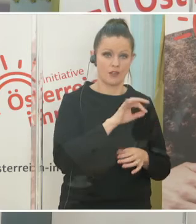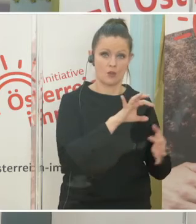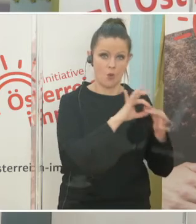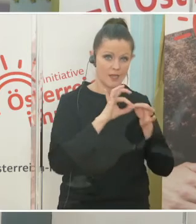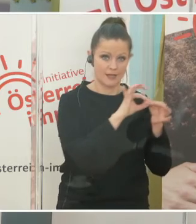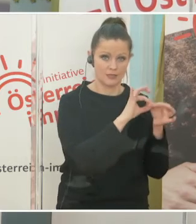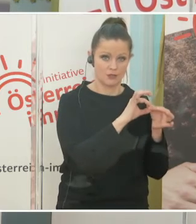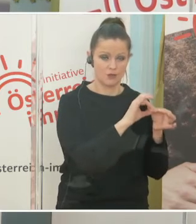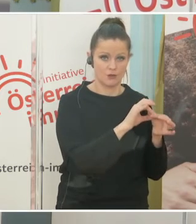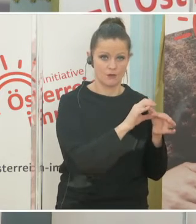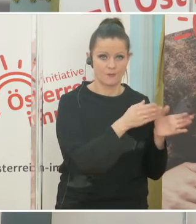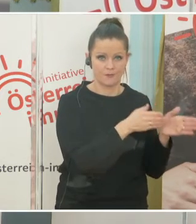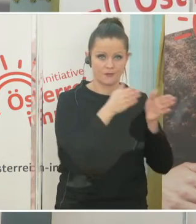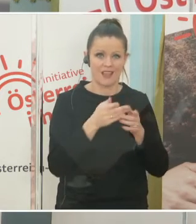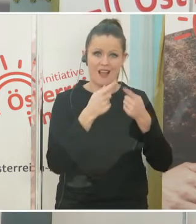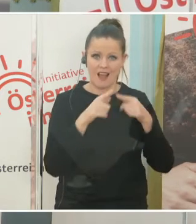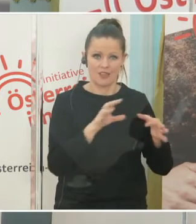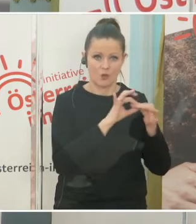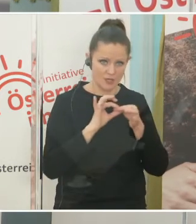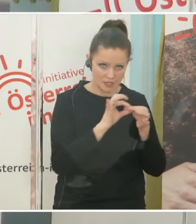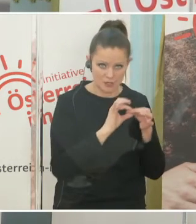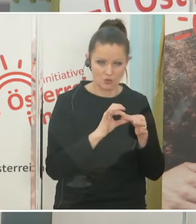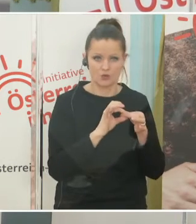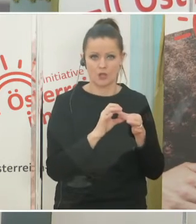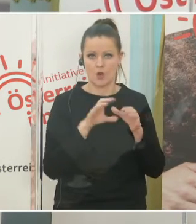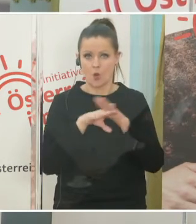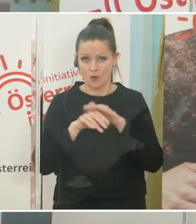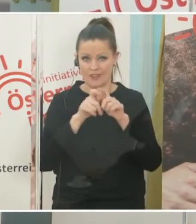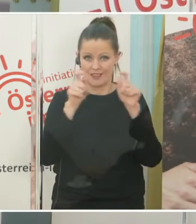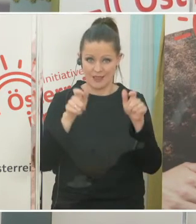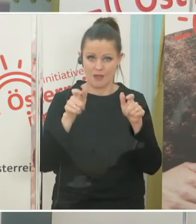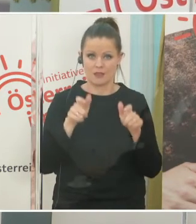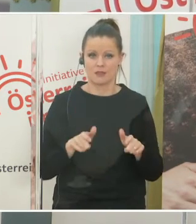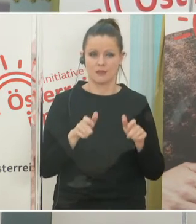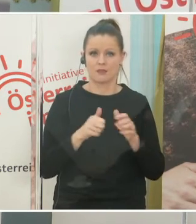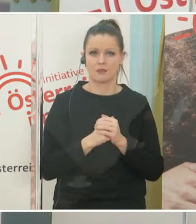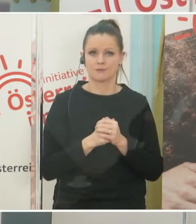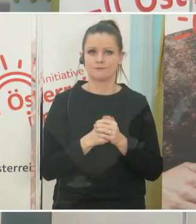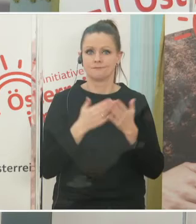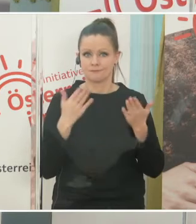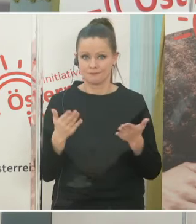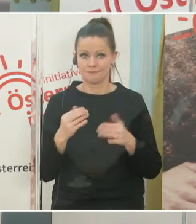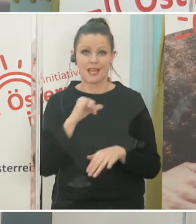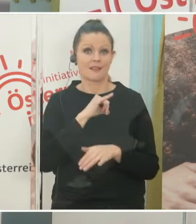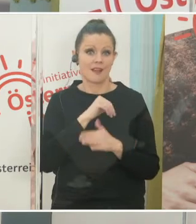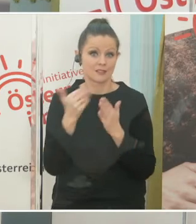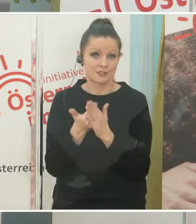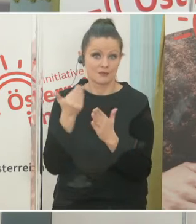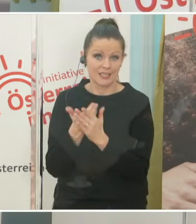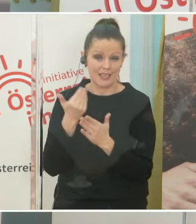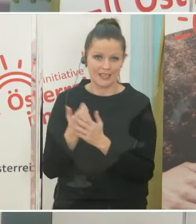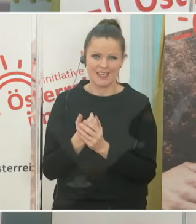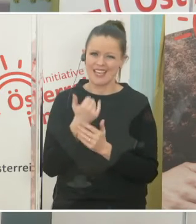anderen Organisationen, Unternehmen, Interessensvertretungen,